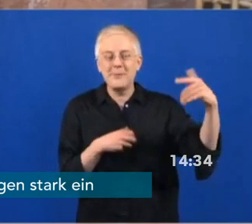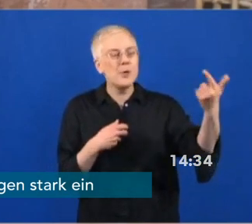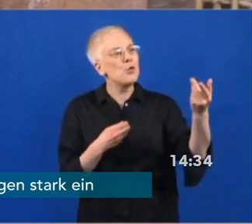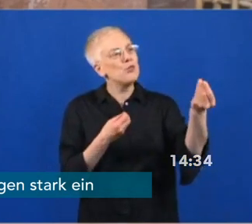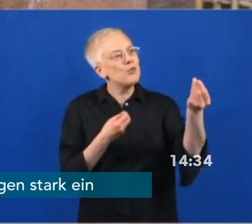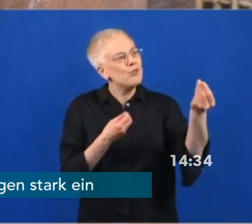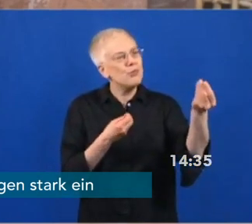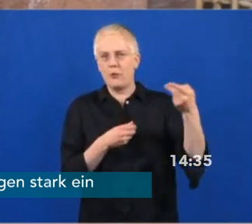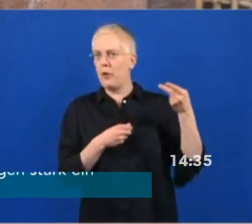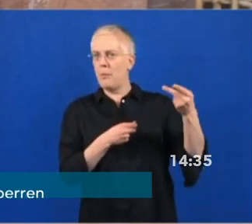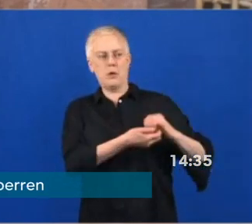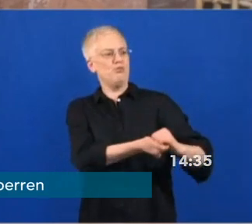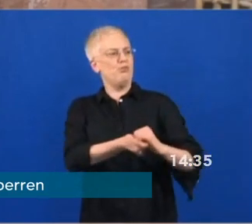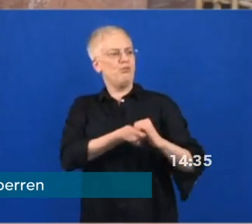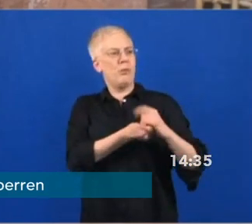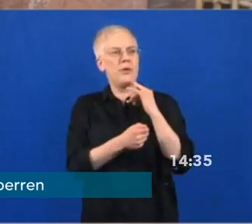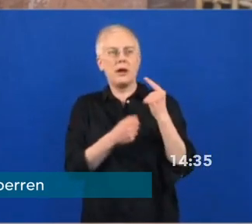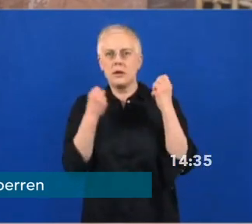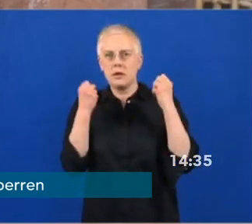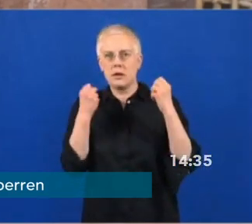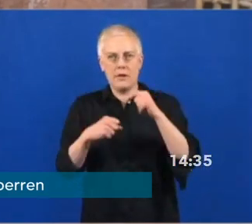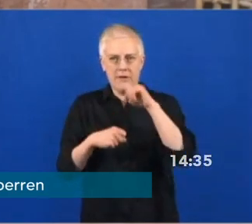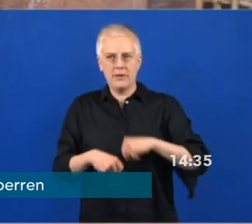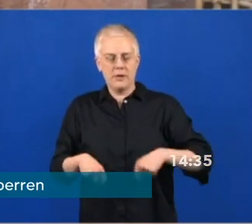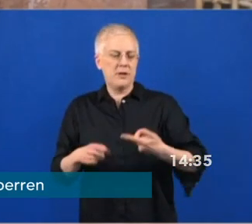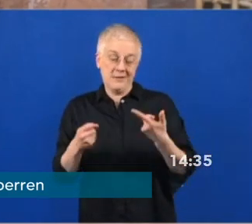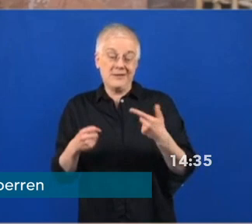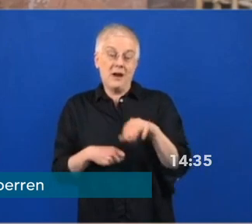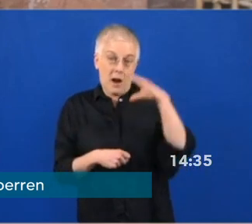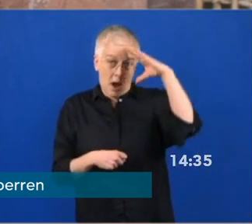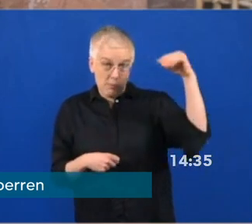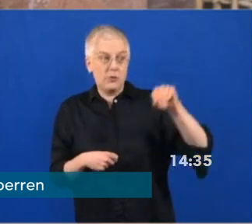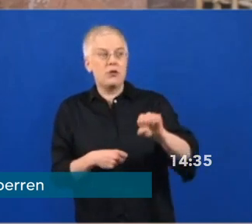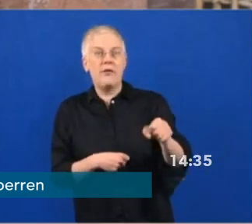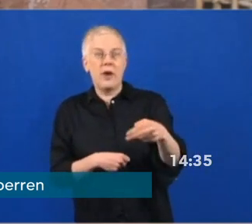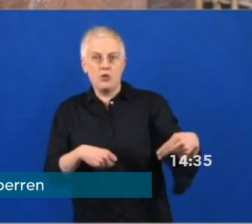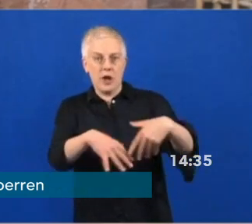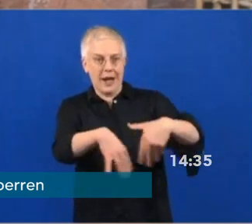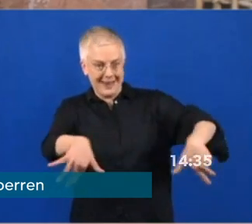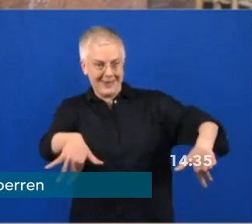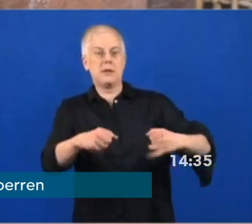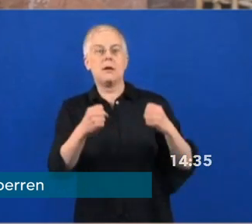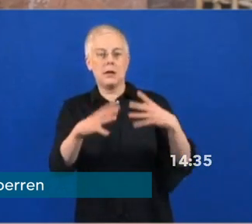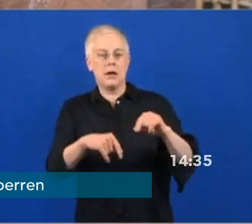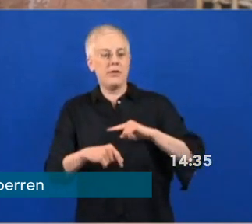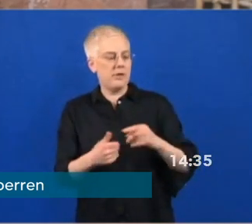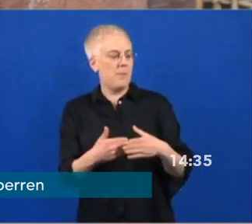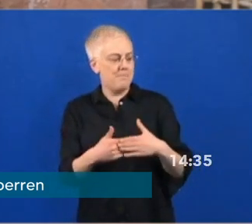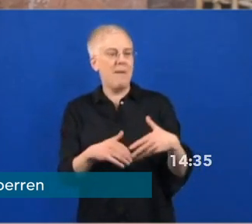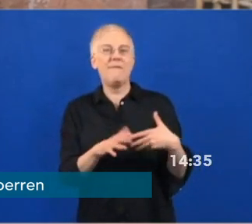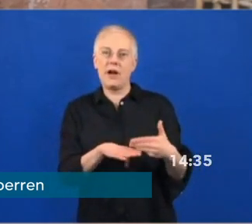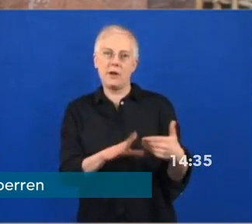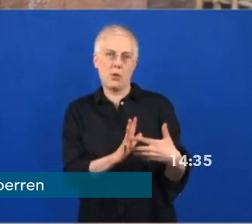sinnvoll ist, dass wir im Nahbereich Kontrollen durchführen an der Landesgrenze von Fußgängern und Radfahrern. Das ist ja der Punkt, der